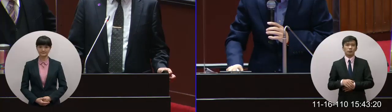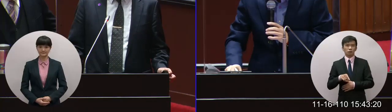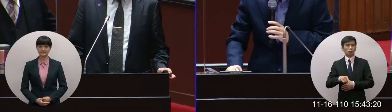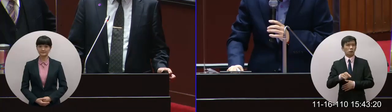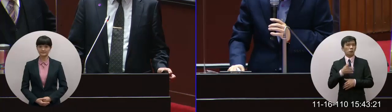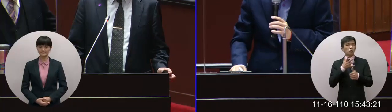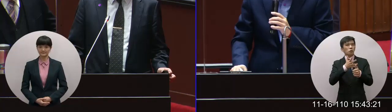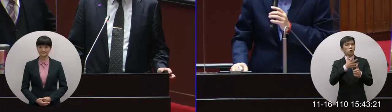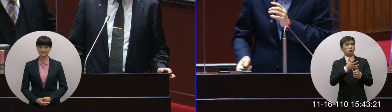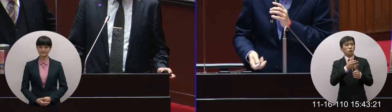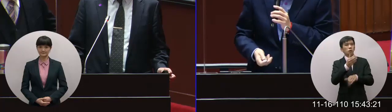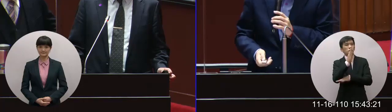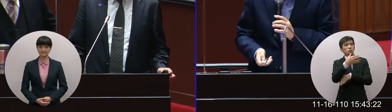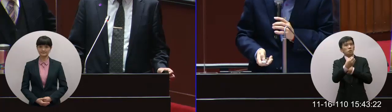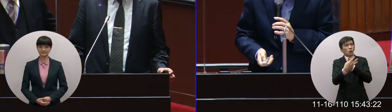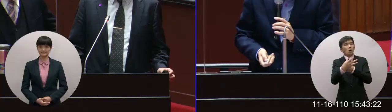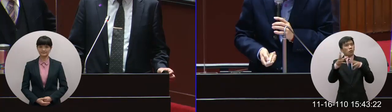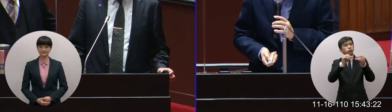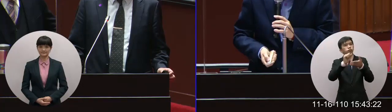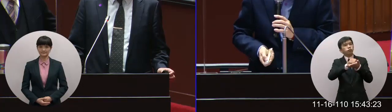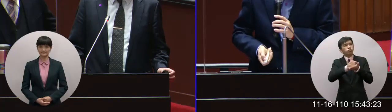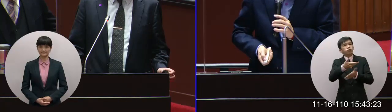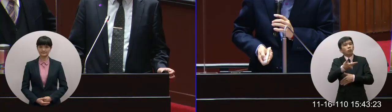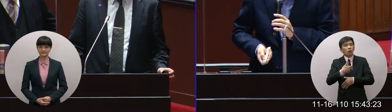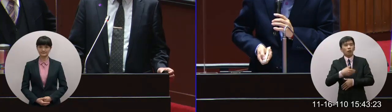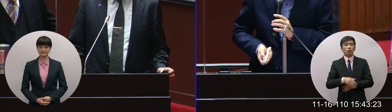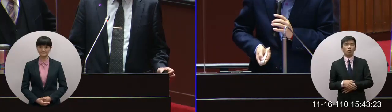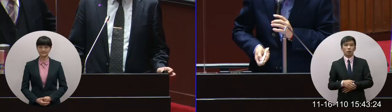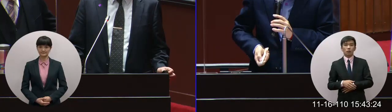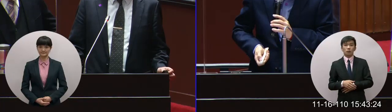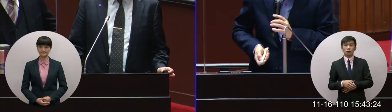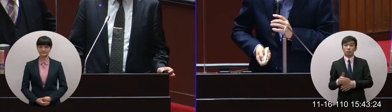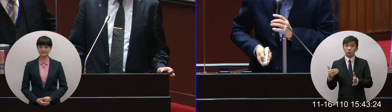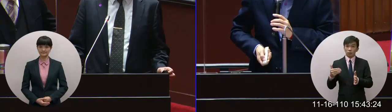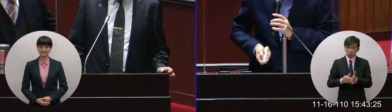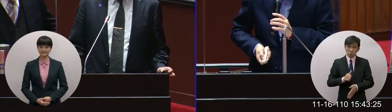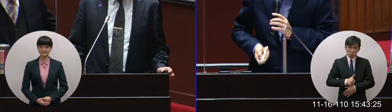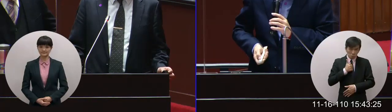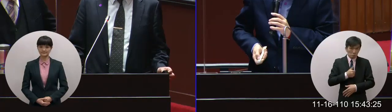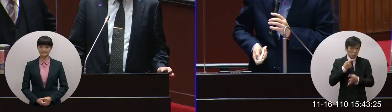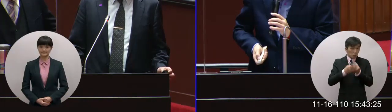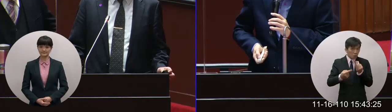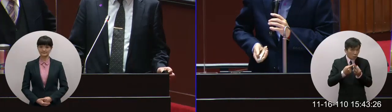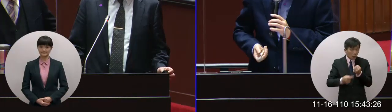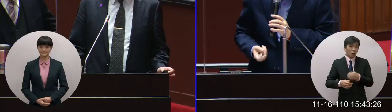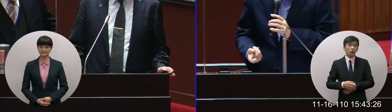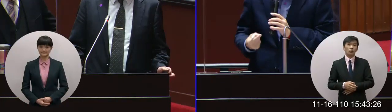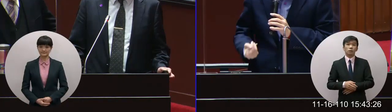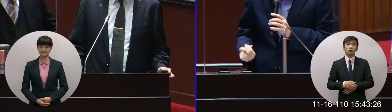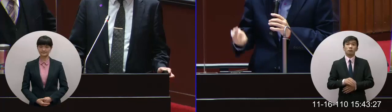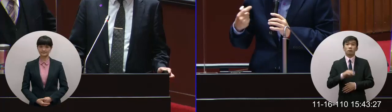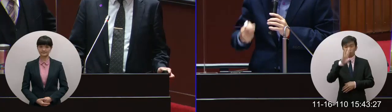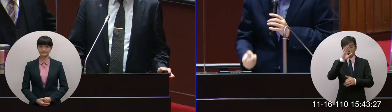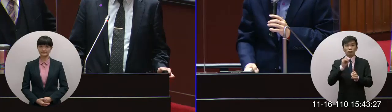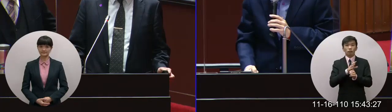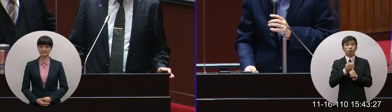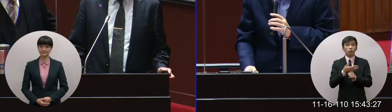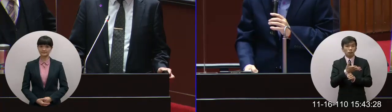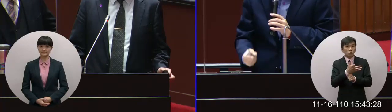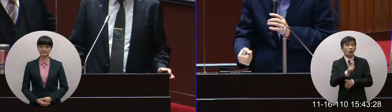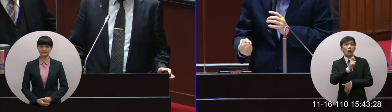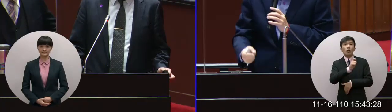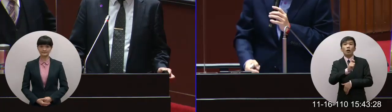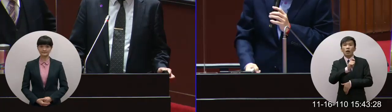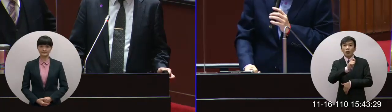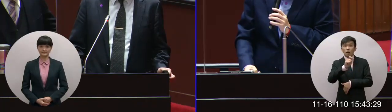也提供給我資料提供給我一個資料是但是實際的數字Alpha病毒是10倍嘛將近差不多9倍半